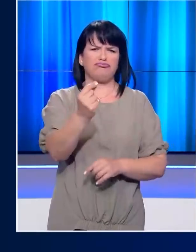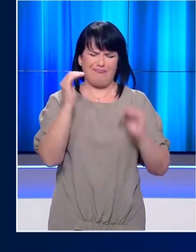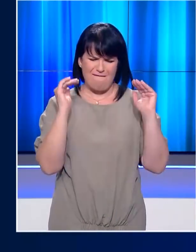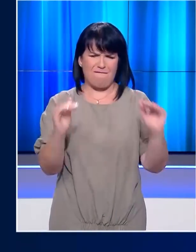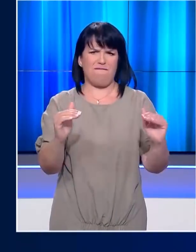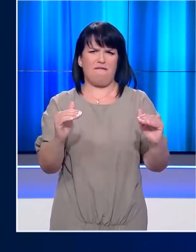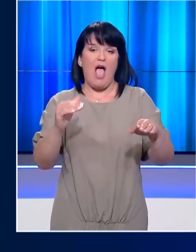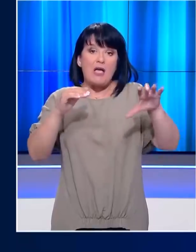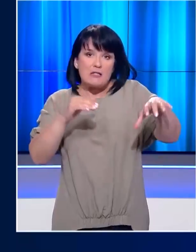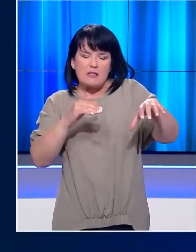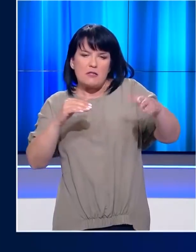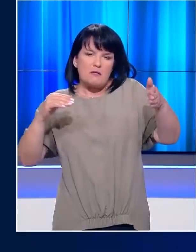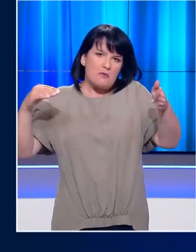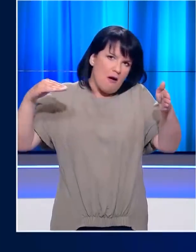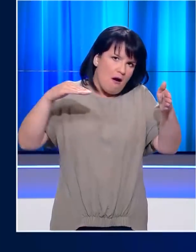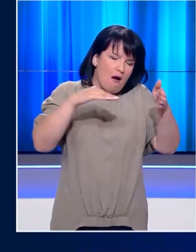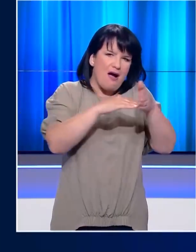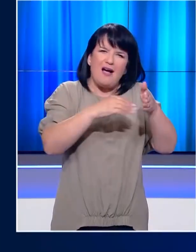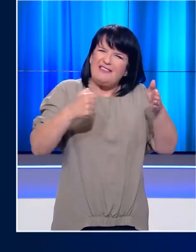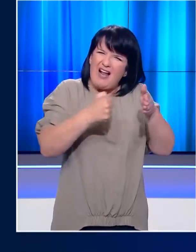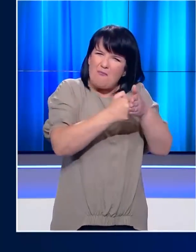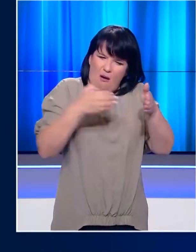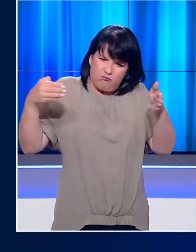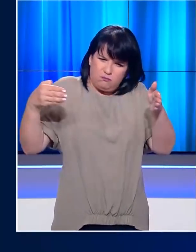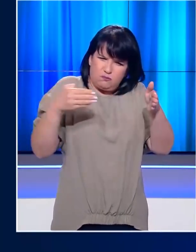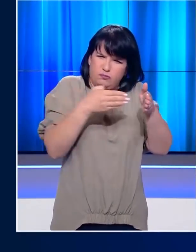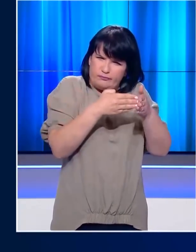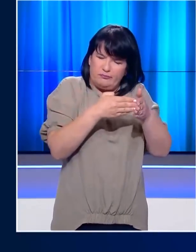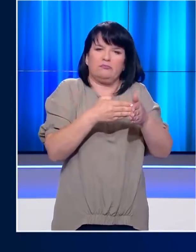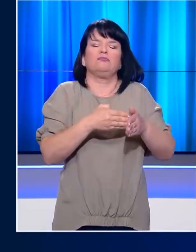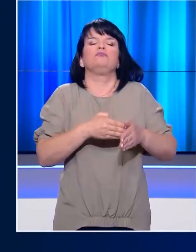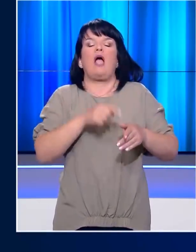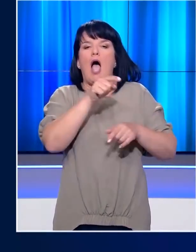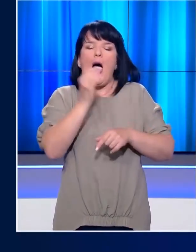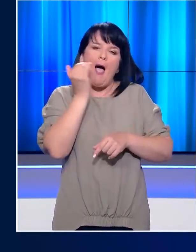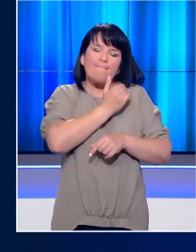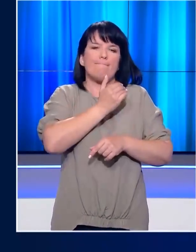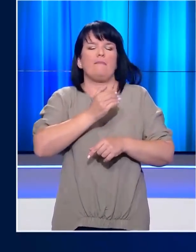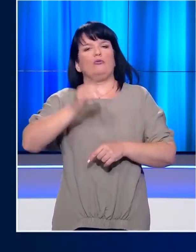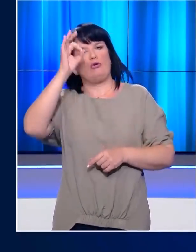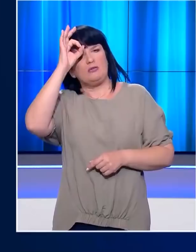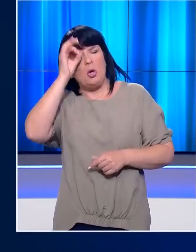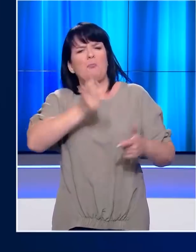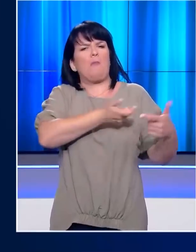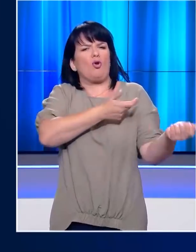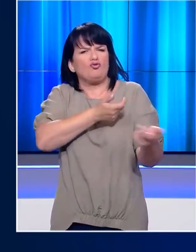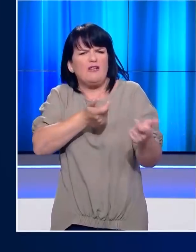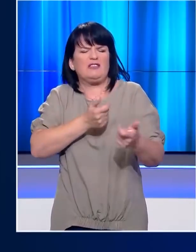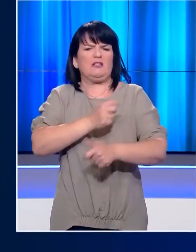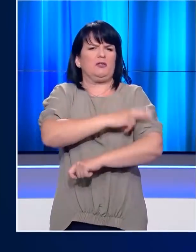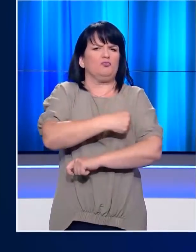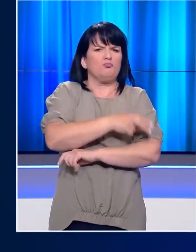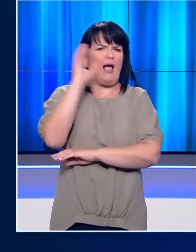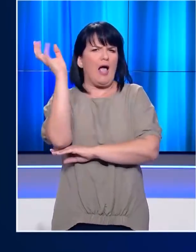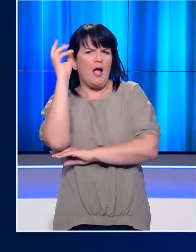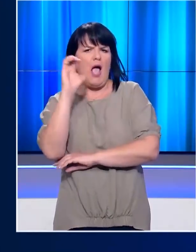την ώρα που έμπαινε στο σταθμό με αποτέλεσμα να προσκρούσε σε τυχείο της αποβάθρας. Στο σημείο κλήθηκαν κλιμάκιο της πυροσβεστικής, δυνάμεις